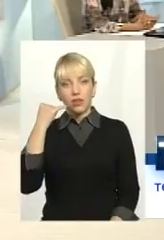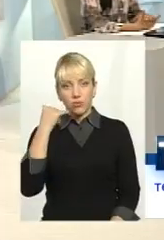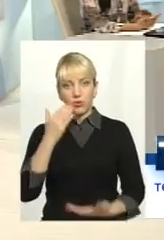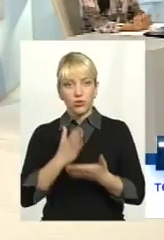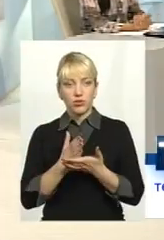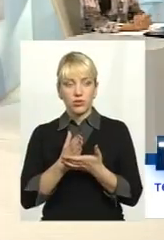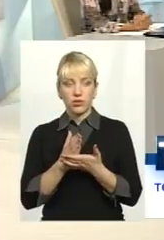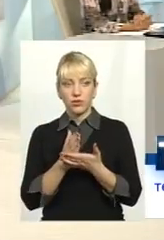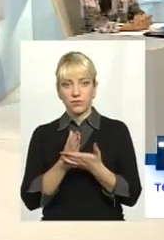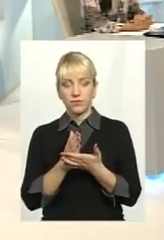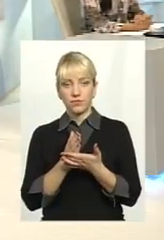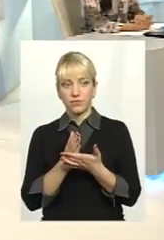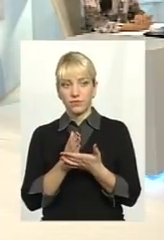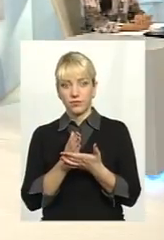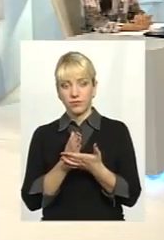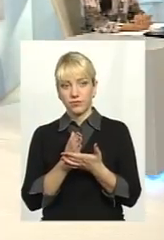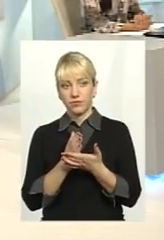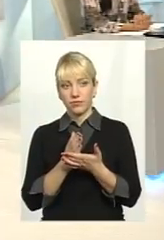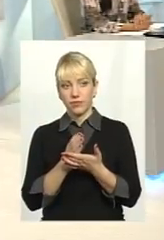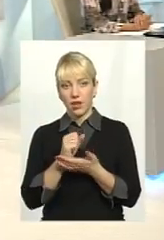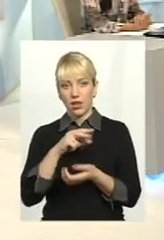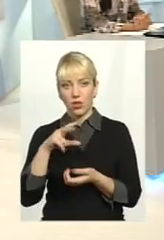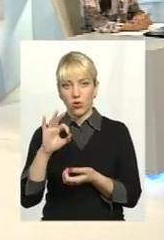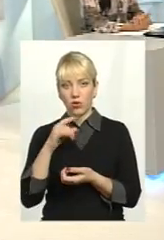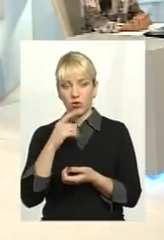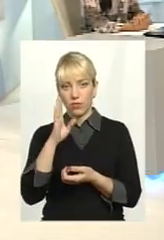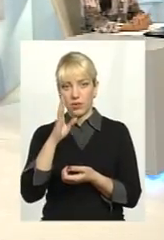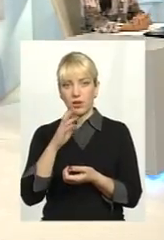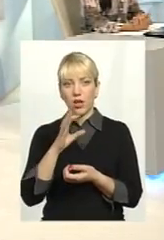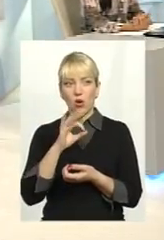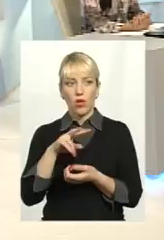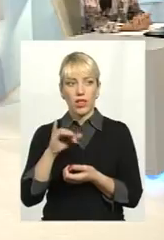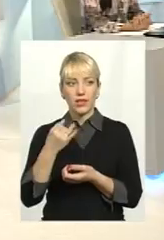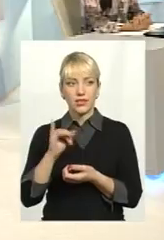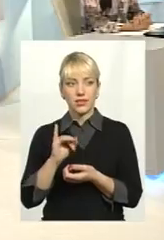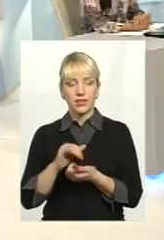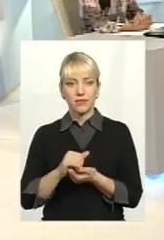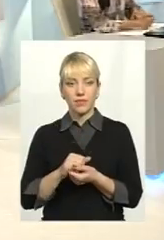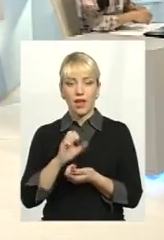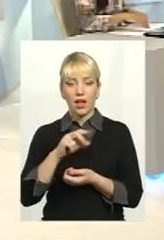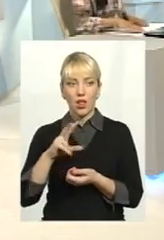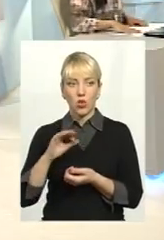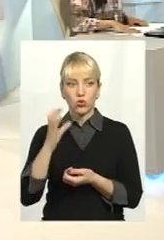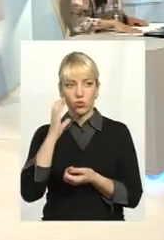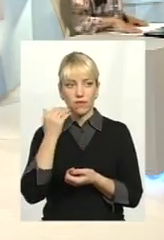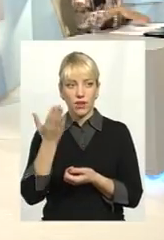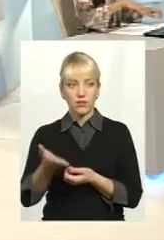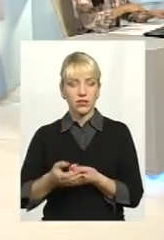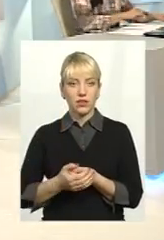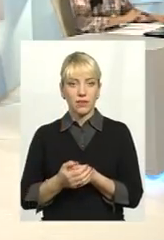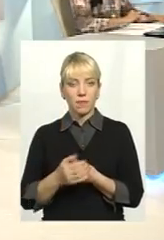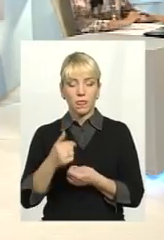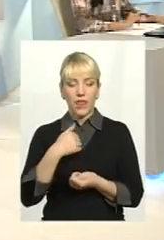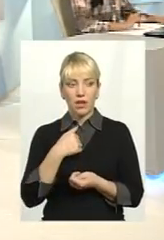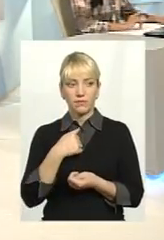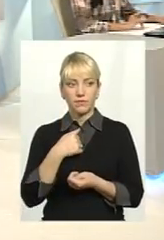дзвонювача. Говоріть, будь ласка. Алло, пане Олексій, алло. Чи слухаємо? Я,